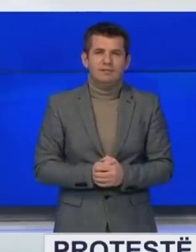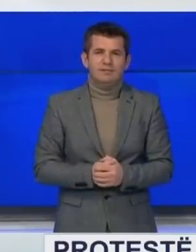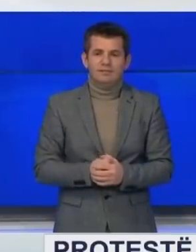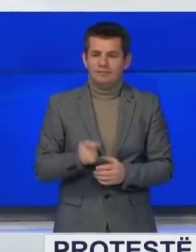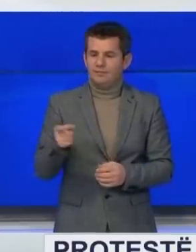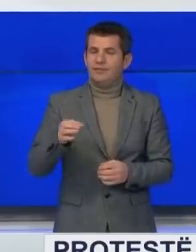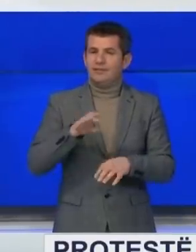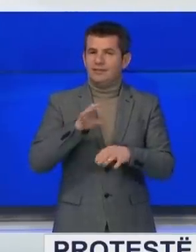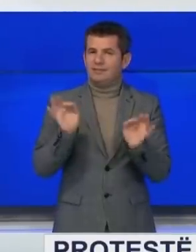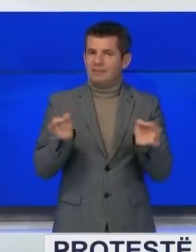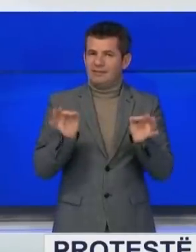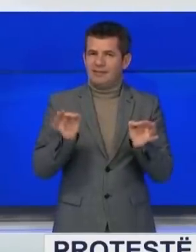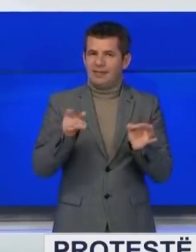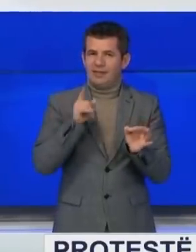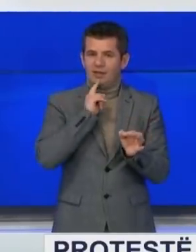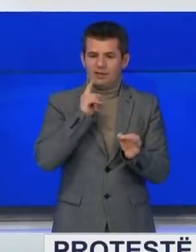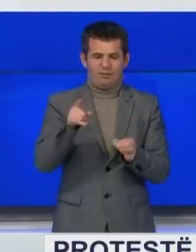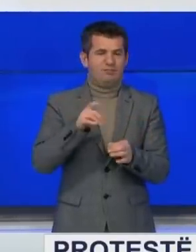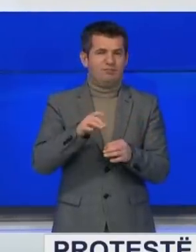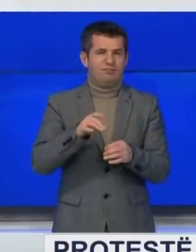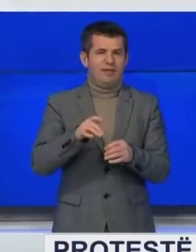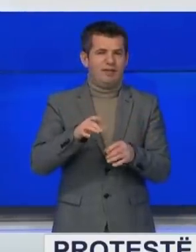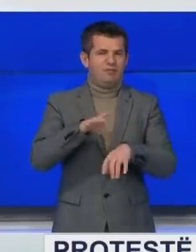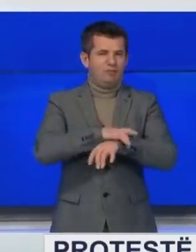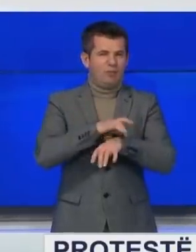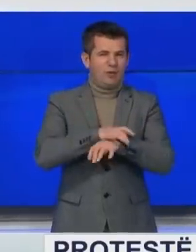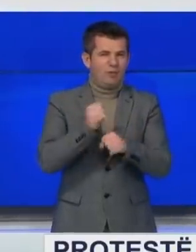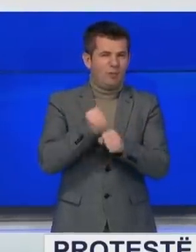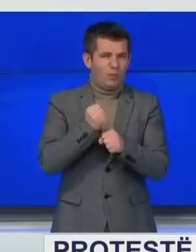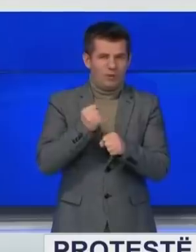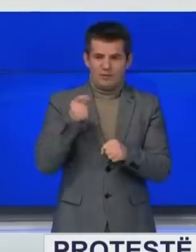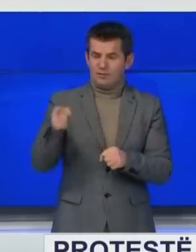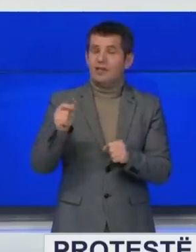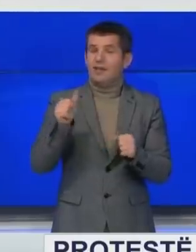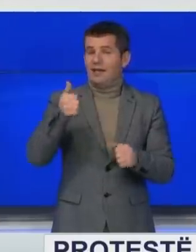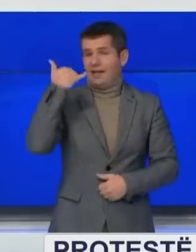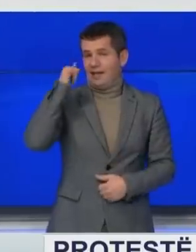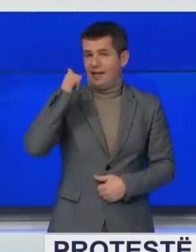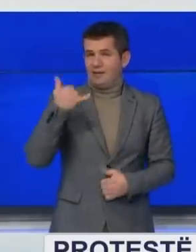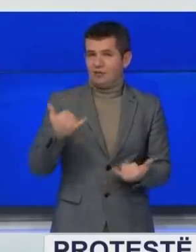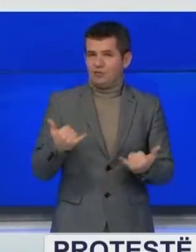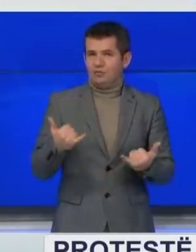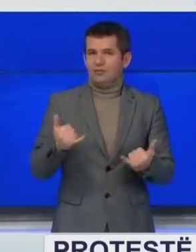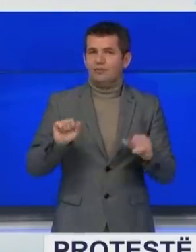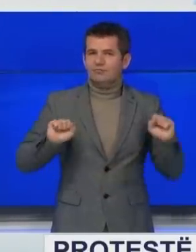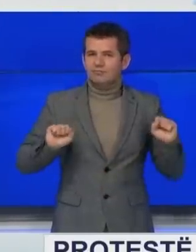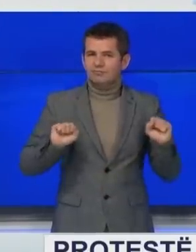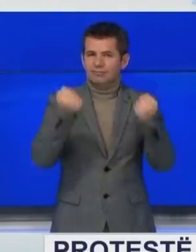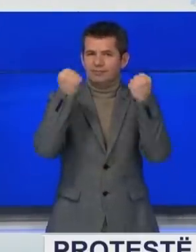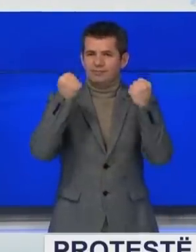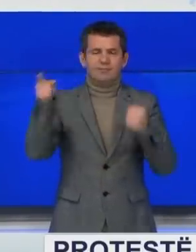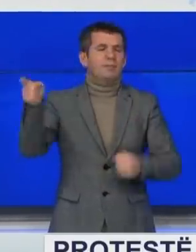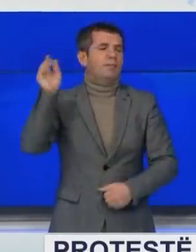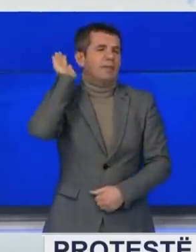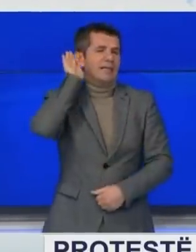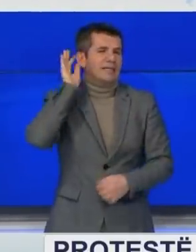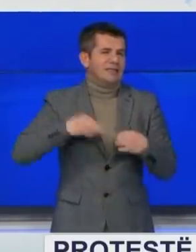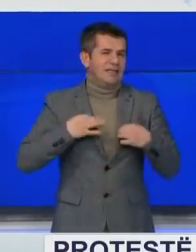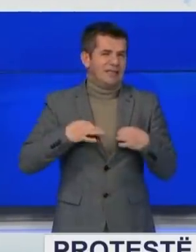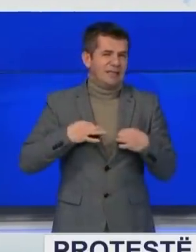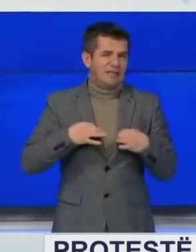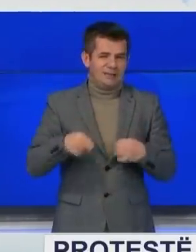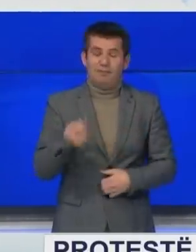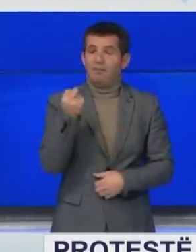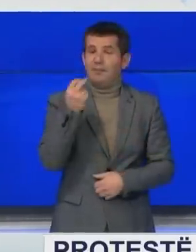Specializantët nga qëndra komtare, mjëksis të punës nga Gjakova të ejnë të në kanë protestuar para objektit të Ministrisë Shëndecis në Prishtin për